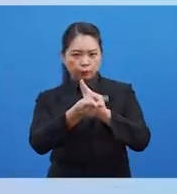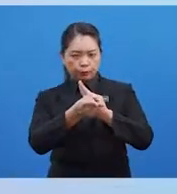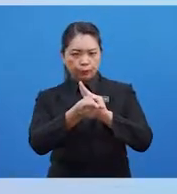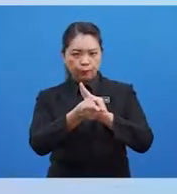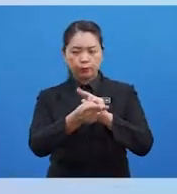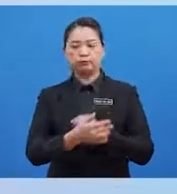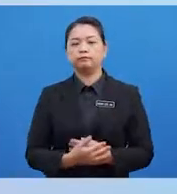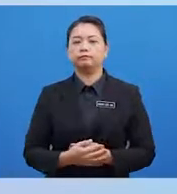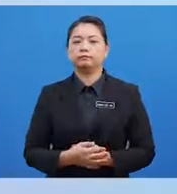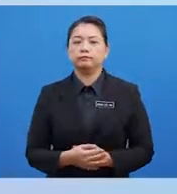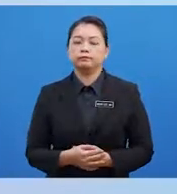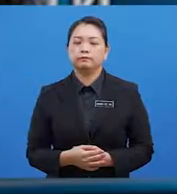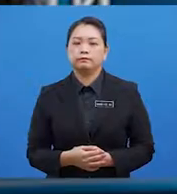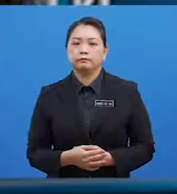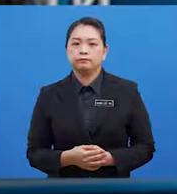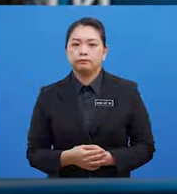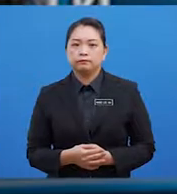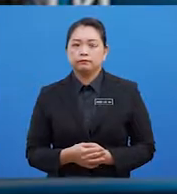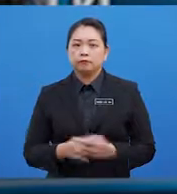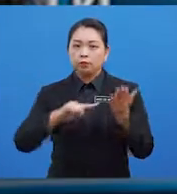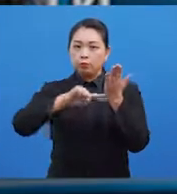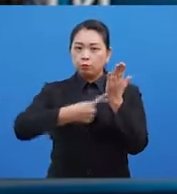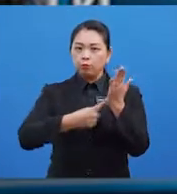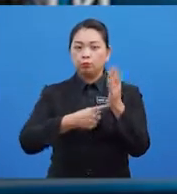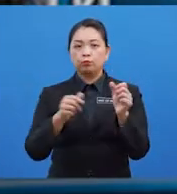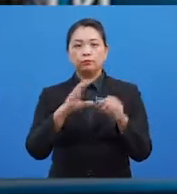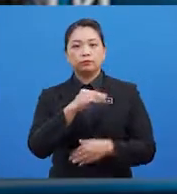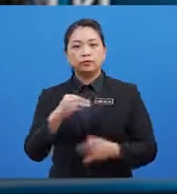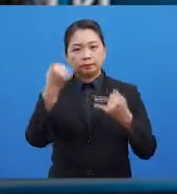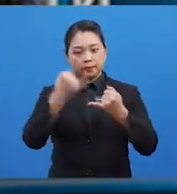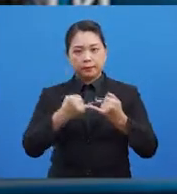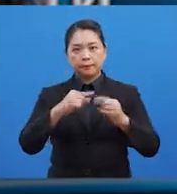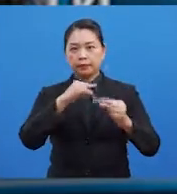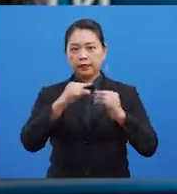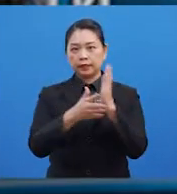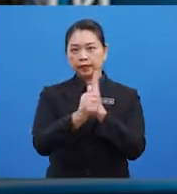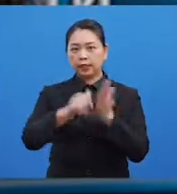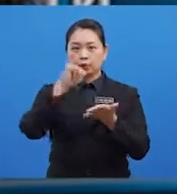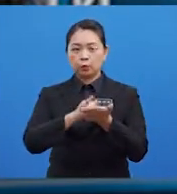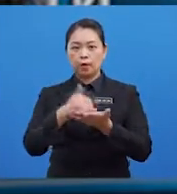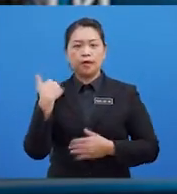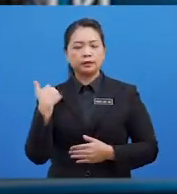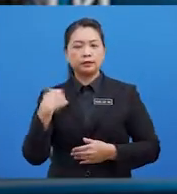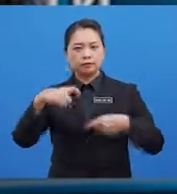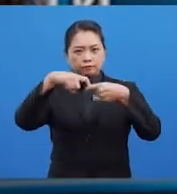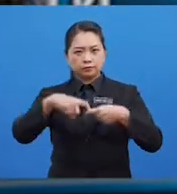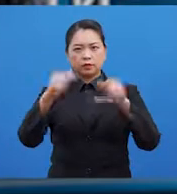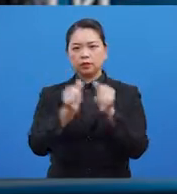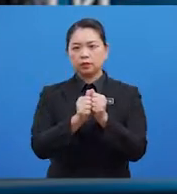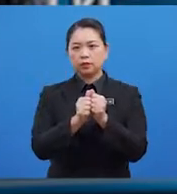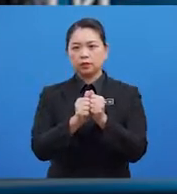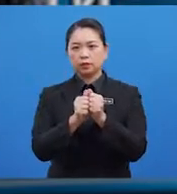persekitaran tersebut Permula dan berakhirnya Pergerakan kemahiran itu Adalah berkaitan dengan